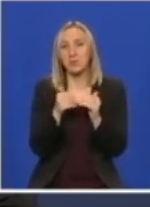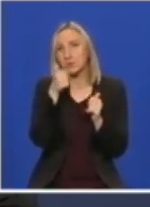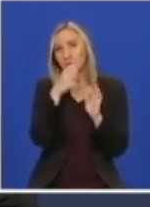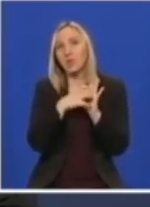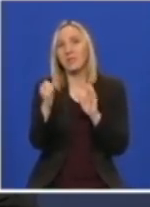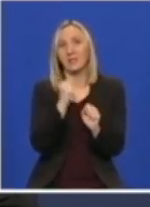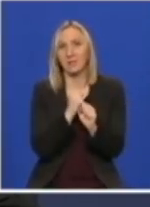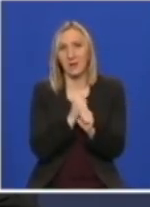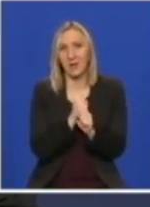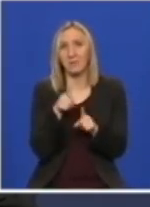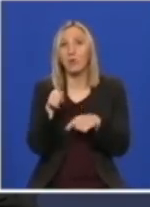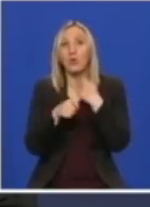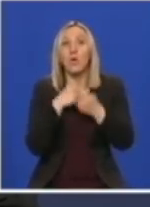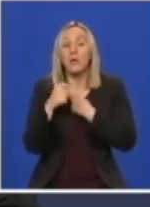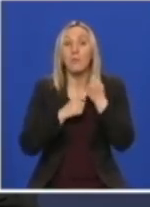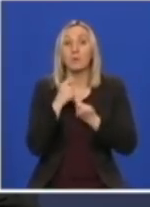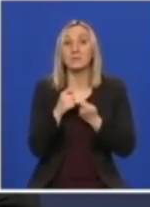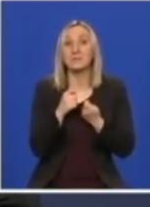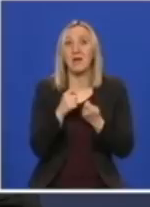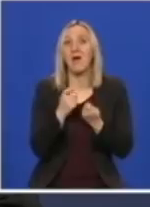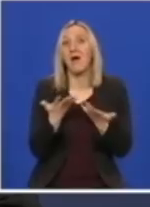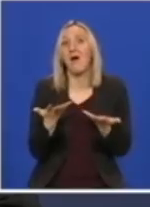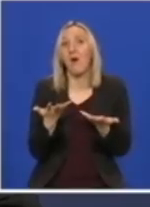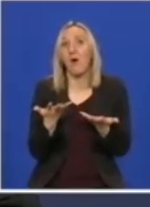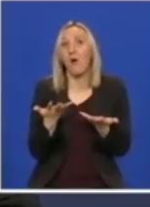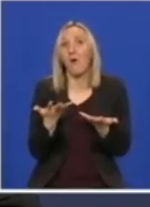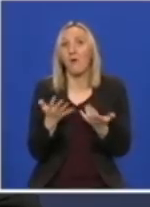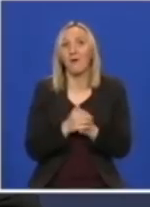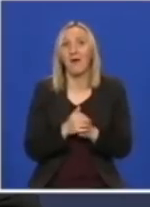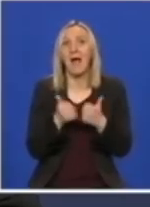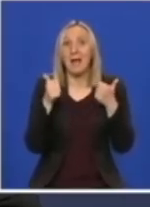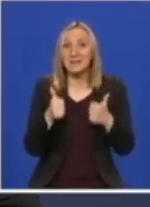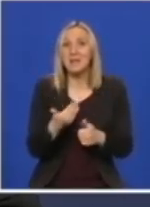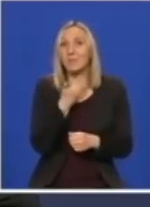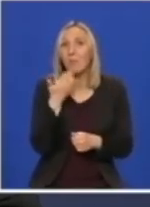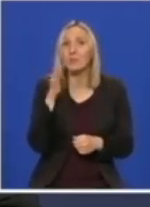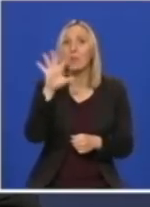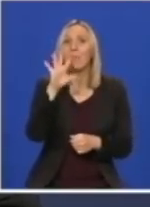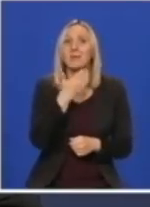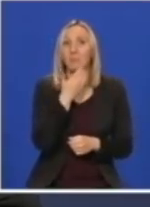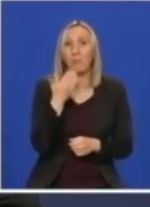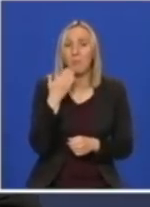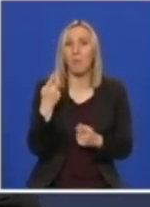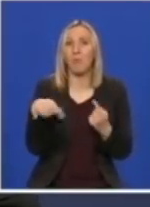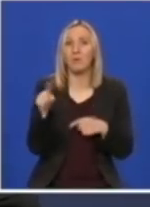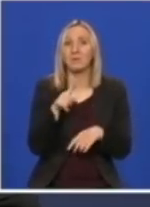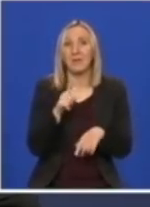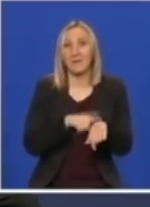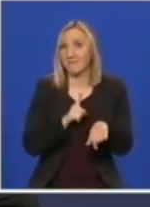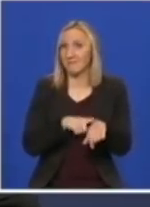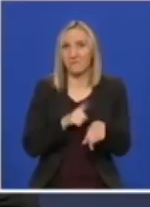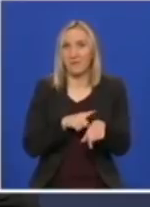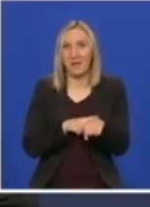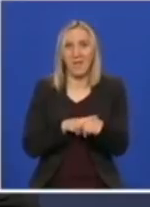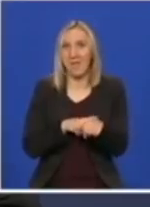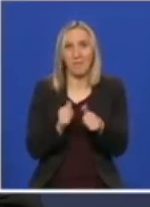otprilike neki posao koji pre, moramo sada popodne, u sedamnešt časova, dakle vreme nas juri, to